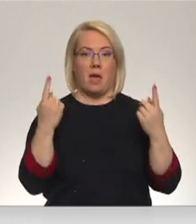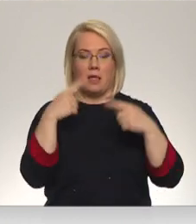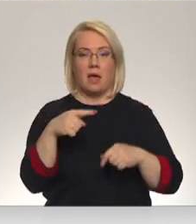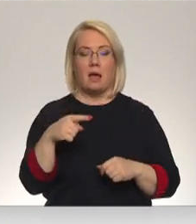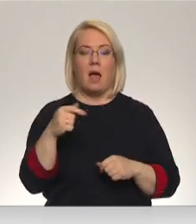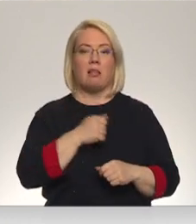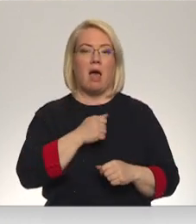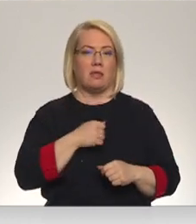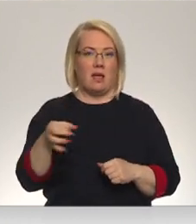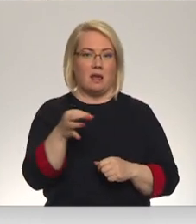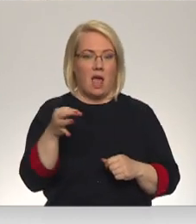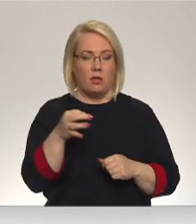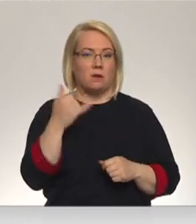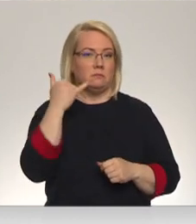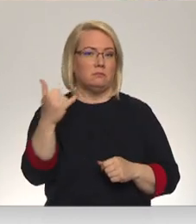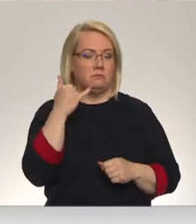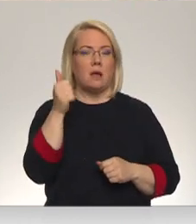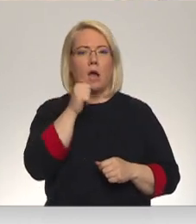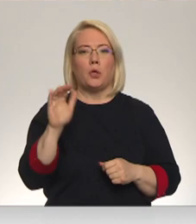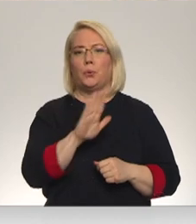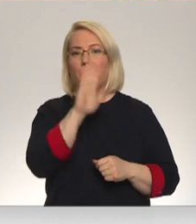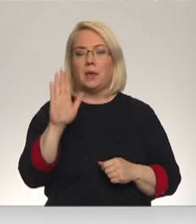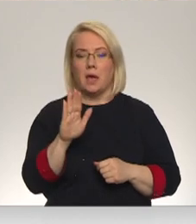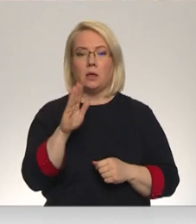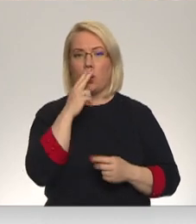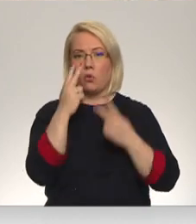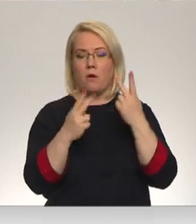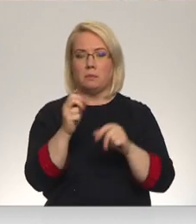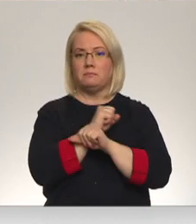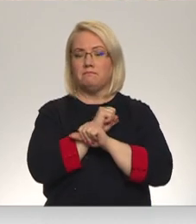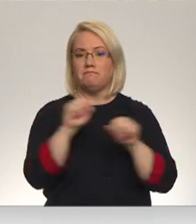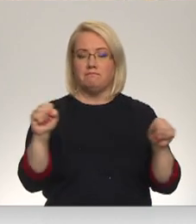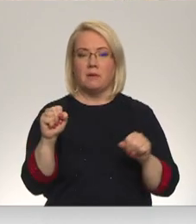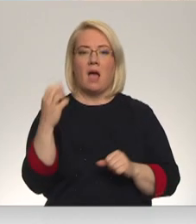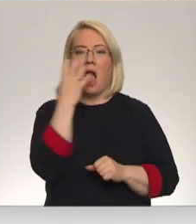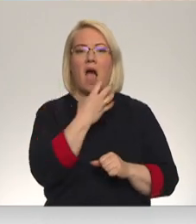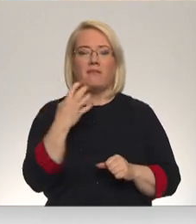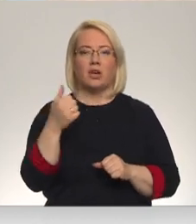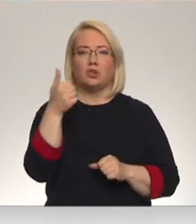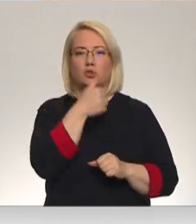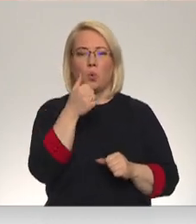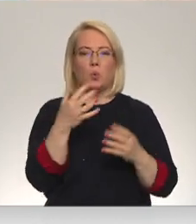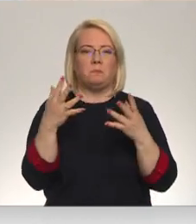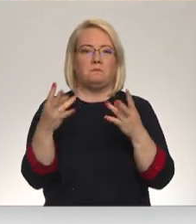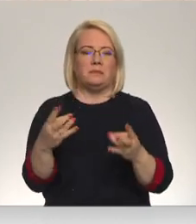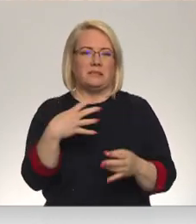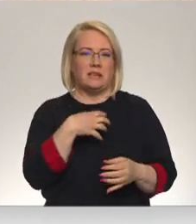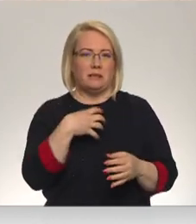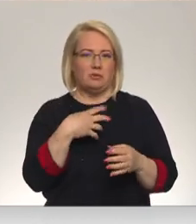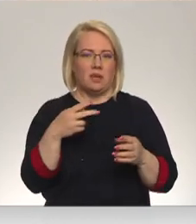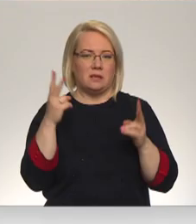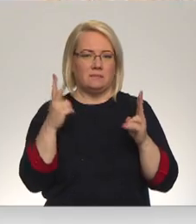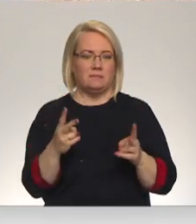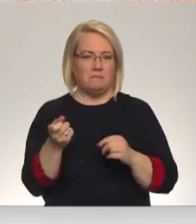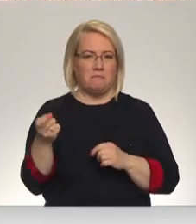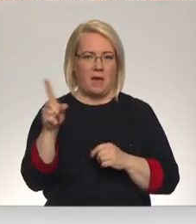izsaukumi tiek saņemti gandrīz katru dienu, jo novērojams strauši Afrikas cūku mēra saslimšanas gadījumu skaita pieaugums.